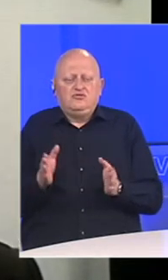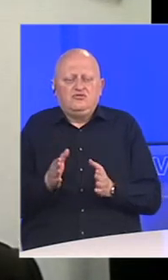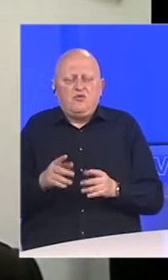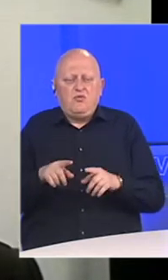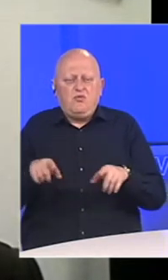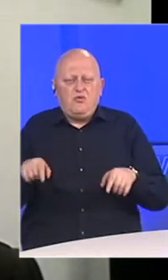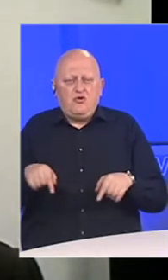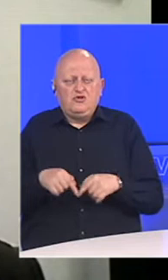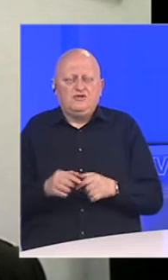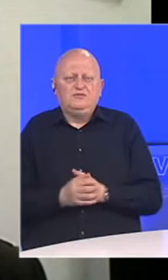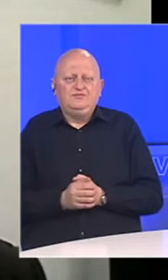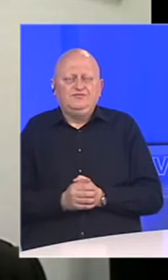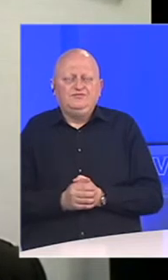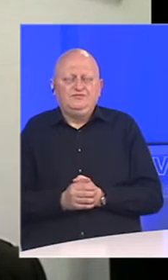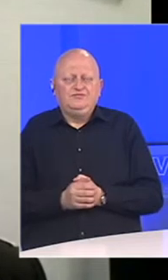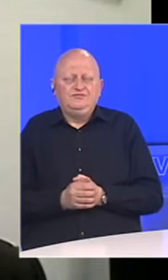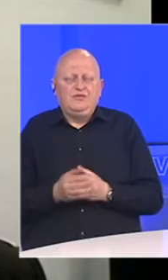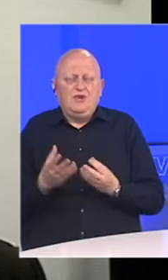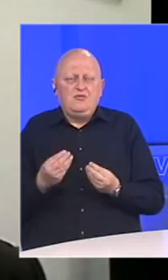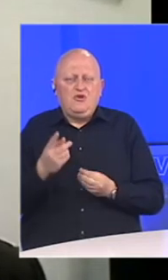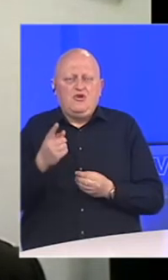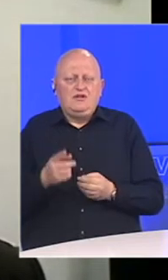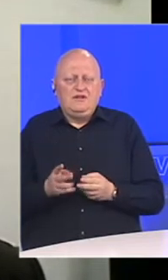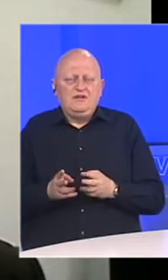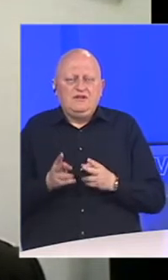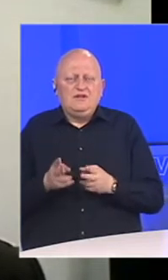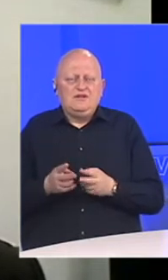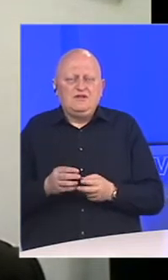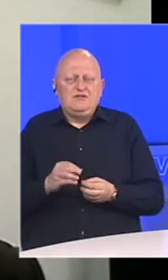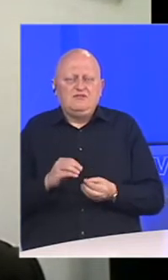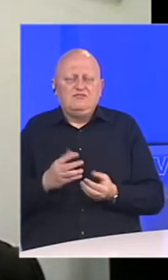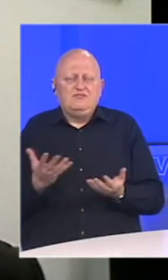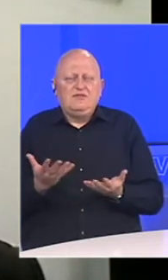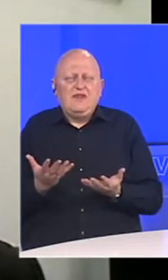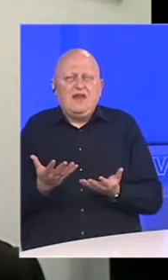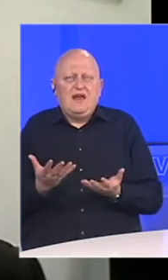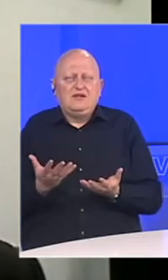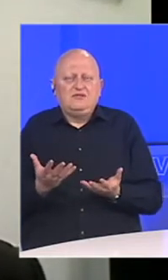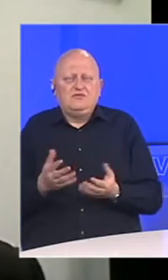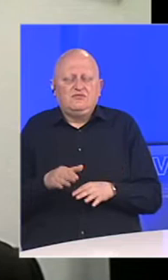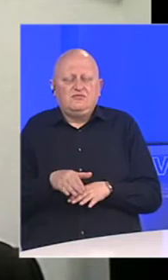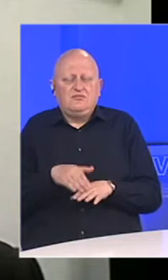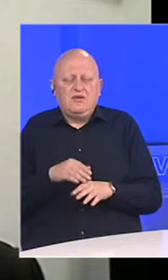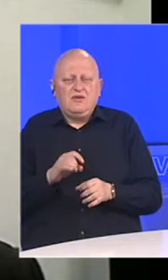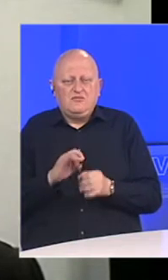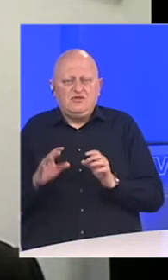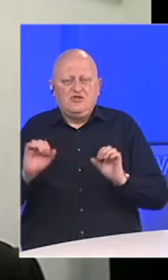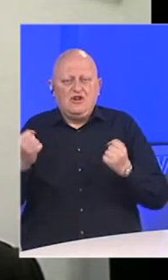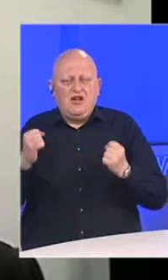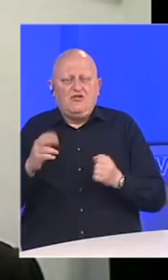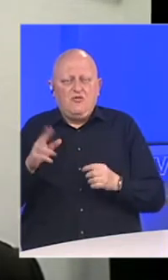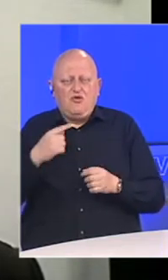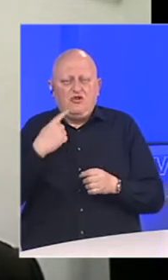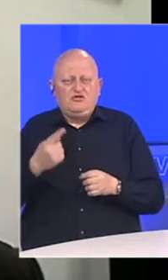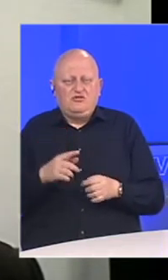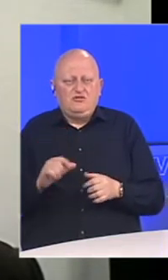prostorima i tako dalje. Puno je tih izazova i nekako smo na početku brzo reagovali, mogu reći da